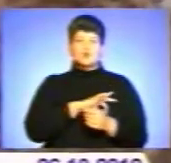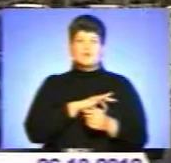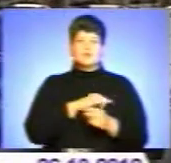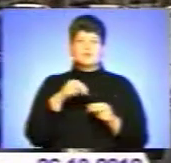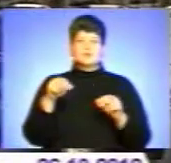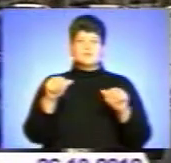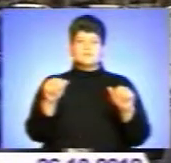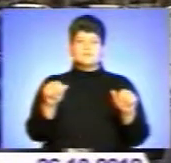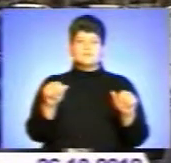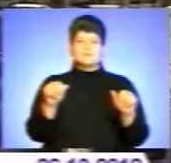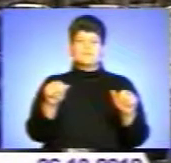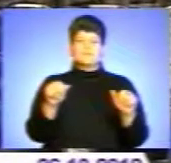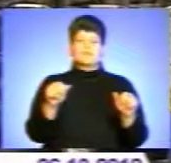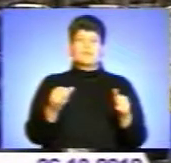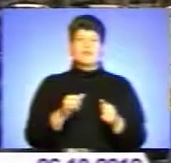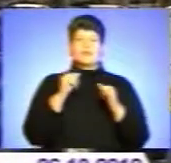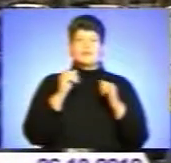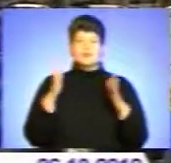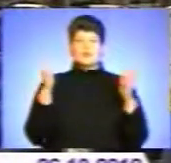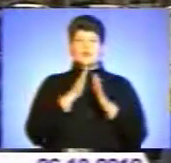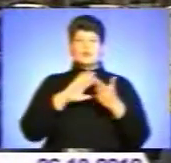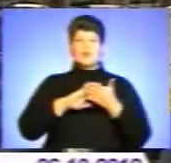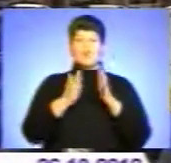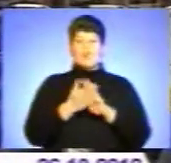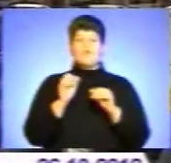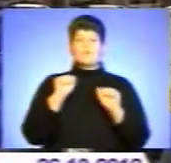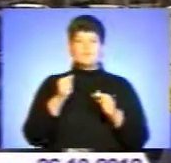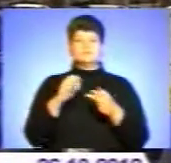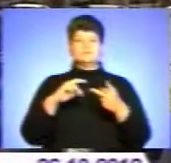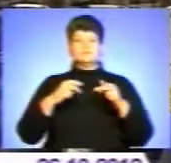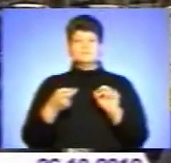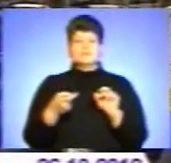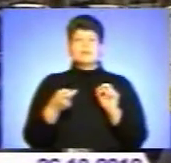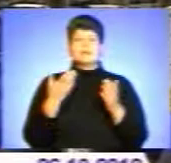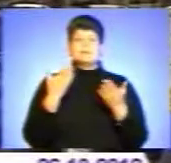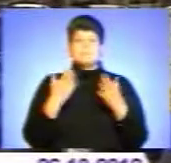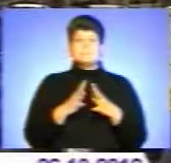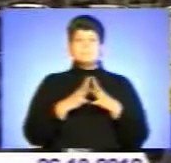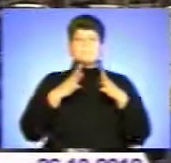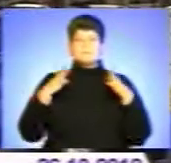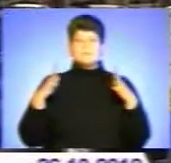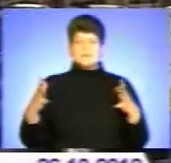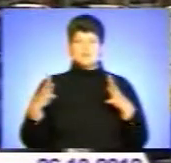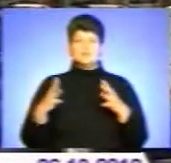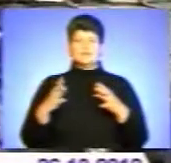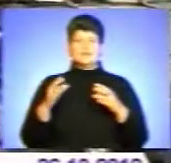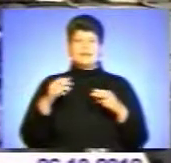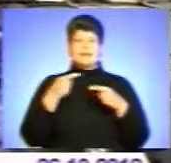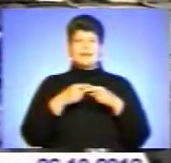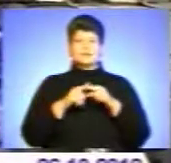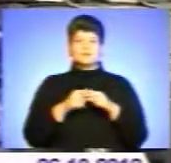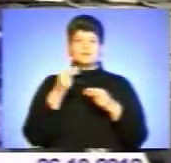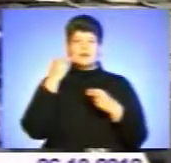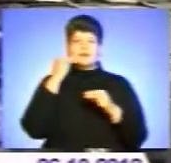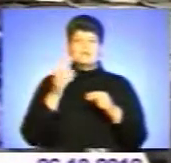Негатив в погодних умовах можна компенсувати, зокрема за рахунок більш адекватного застосування технологій. Збільшення